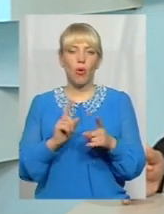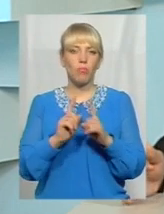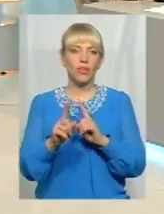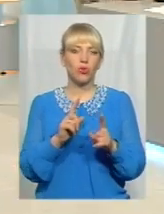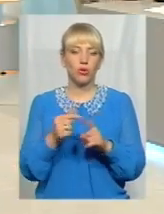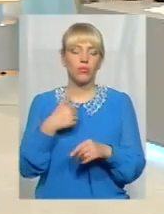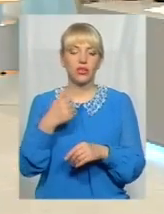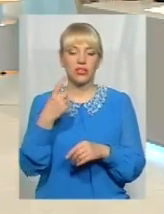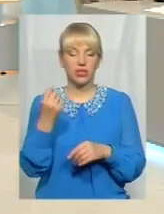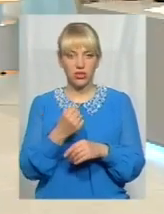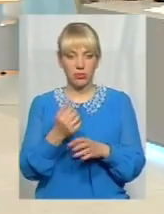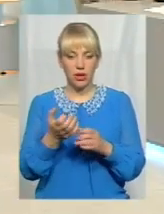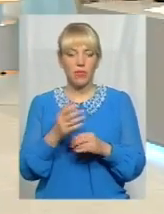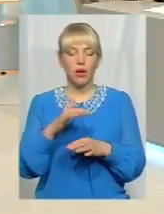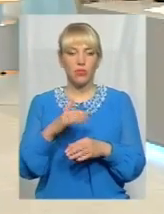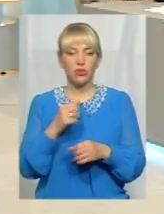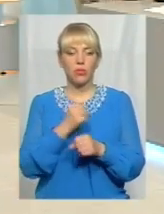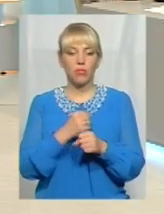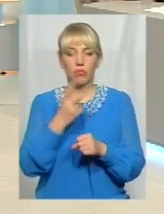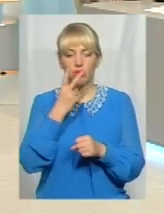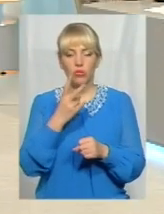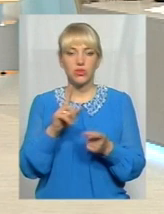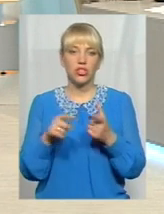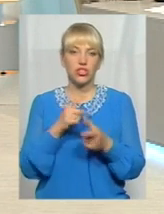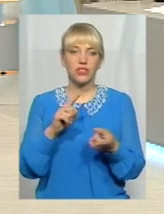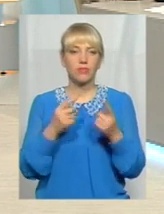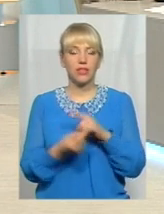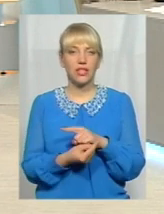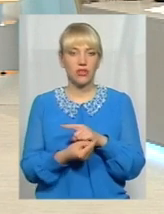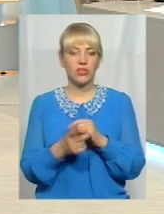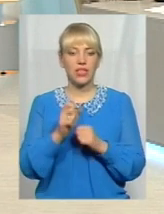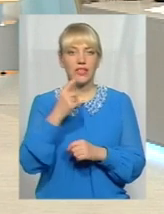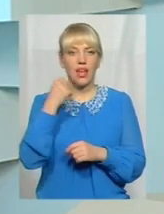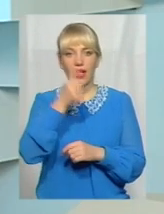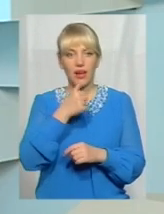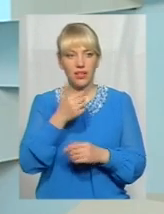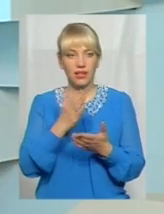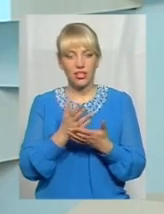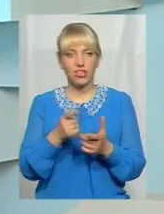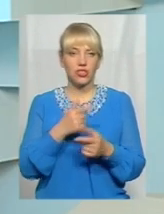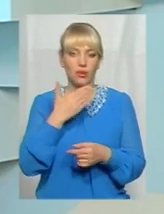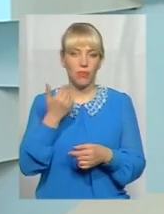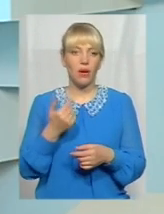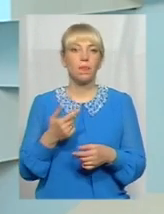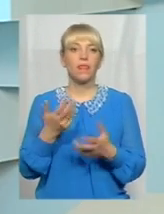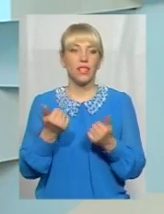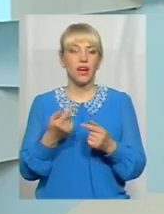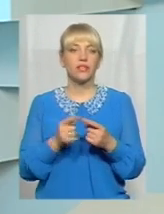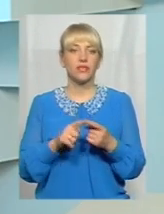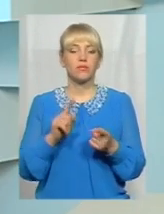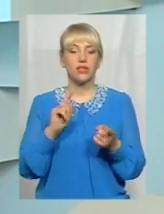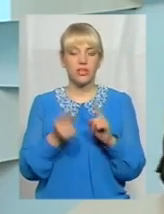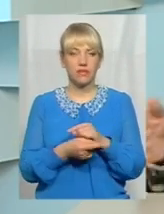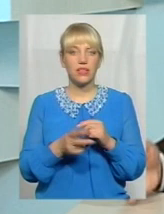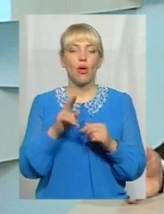дані. І будемо бачити картину, як змінився пасажиропоток за рік. А він змінився, тому що, по-перше, люди уїжджають